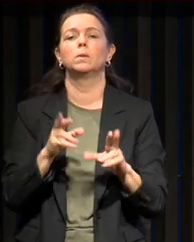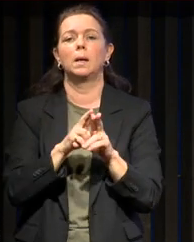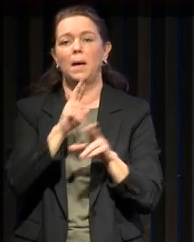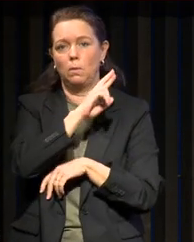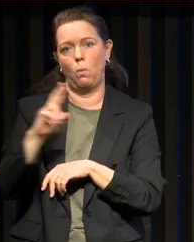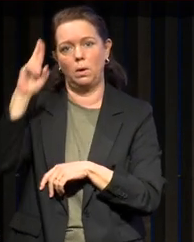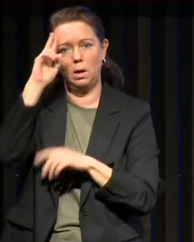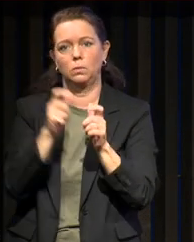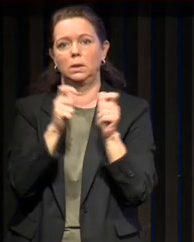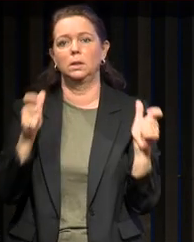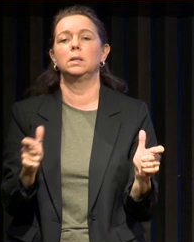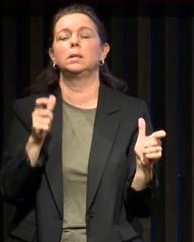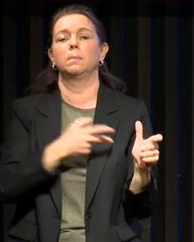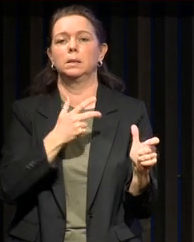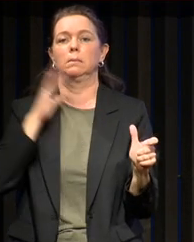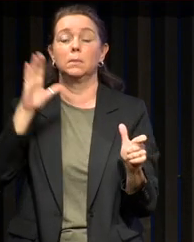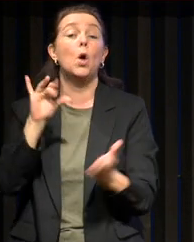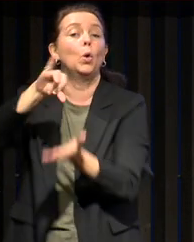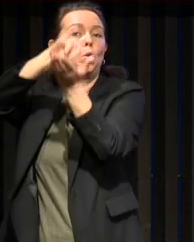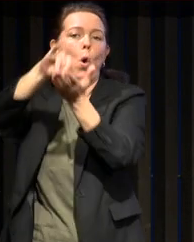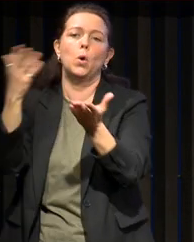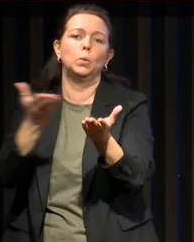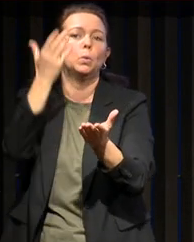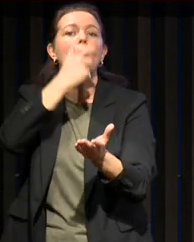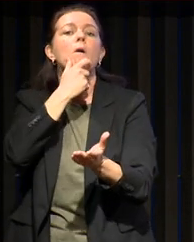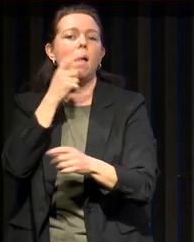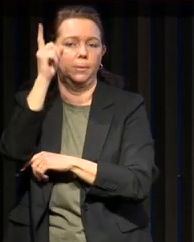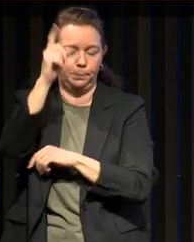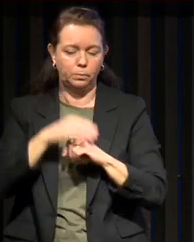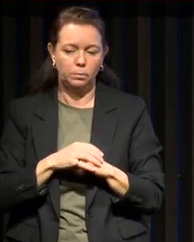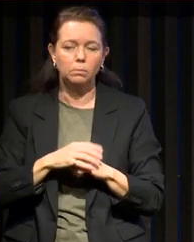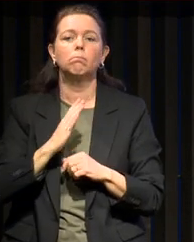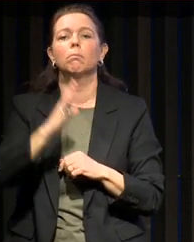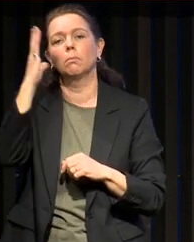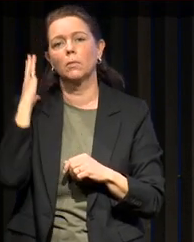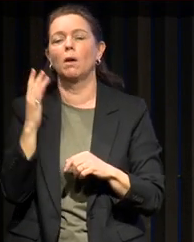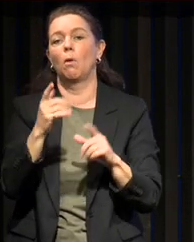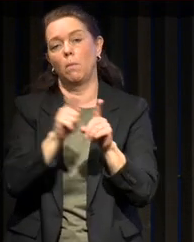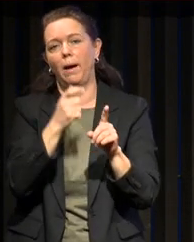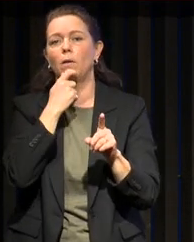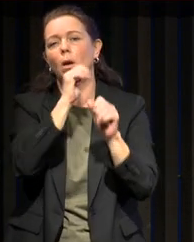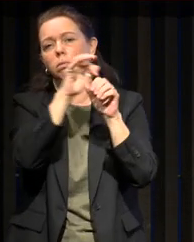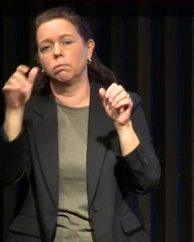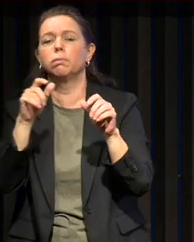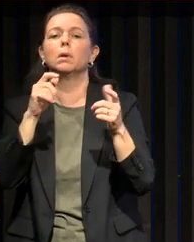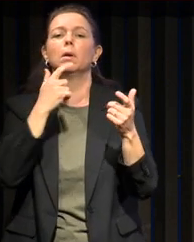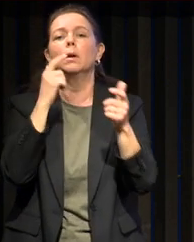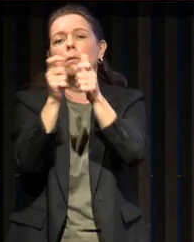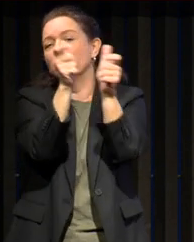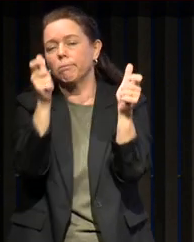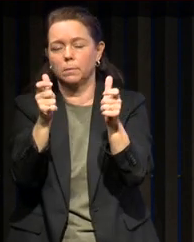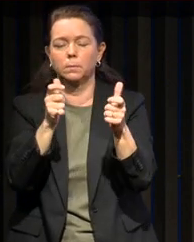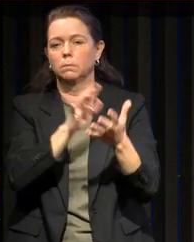le lieu emblématique de la médecine anglaise. Alors, ça s'appelait avant la Clinical Society of London. Il a une évolution des différentes sociétés, mais